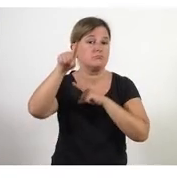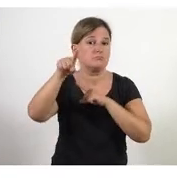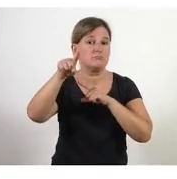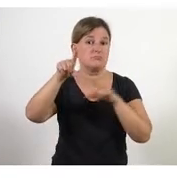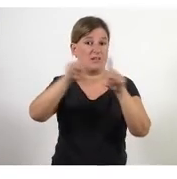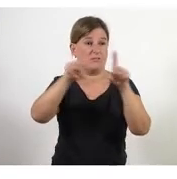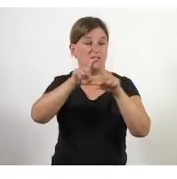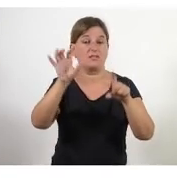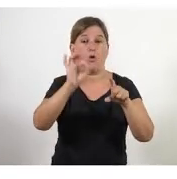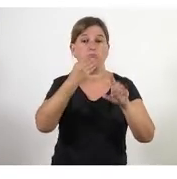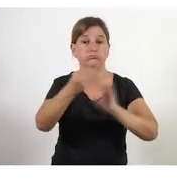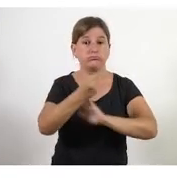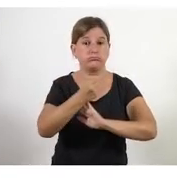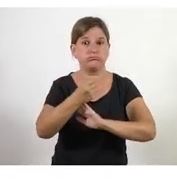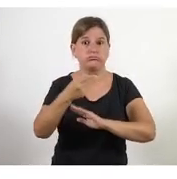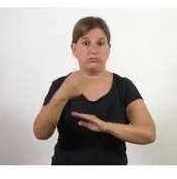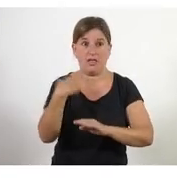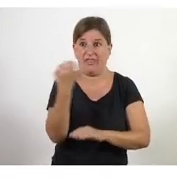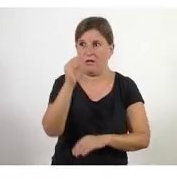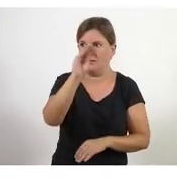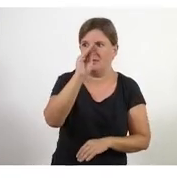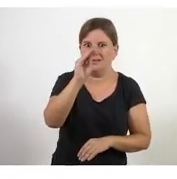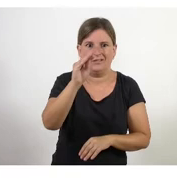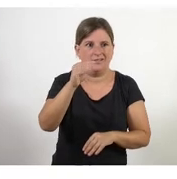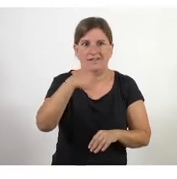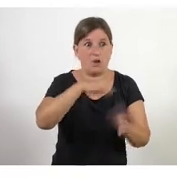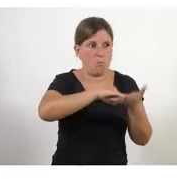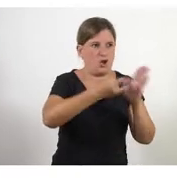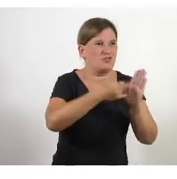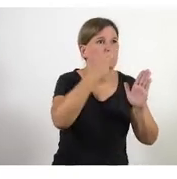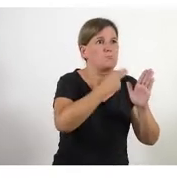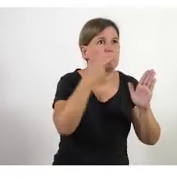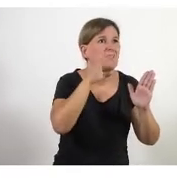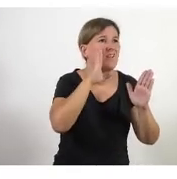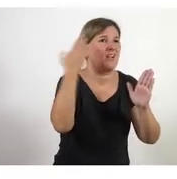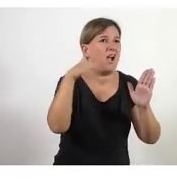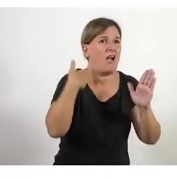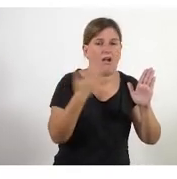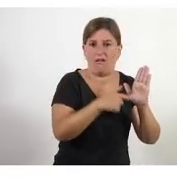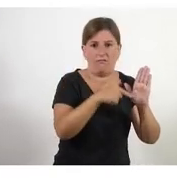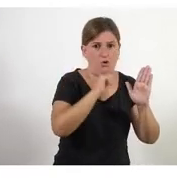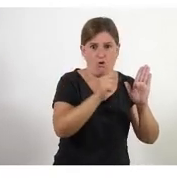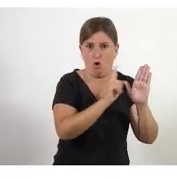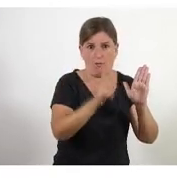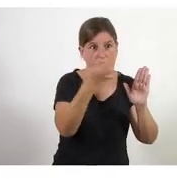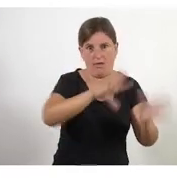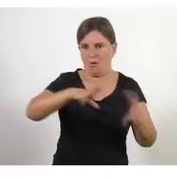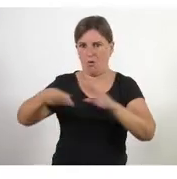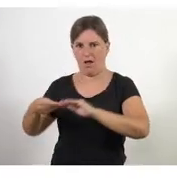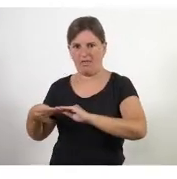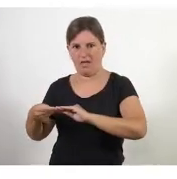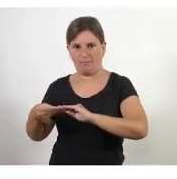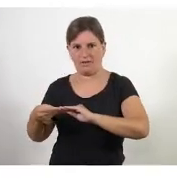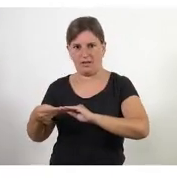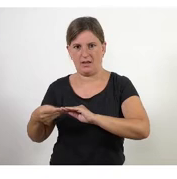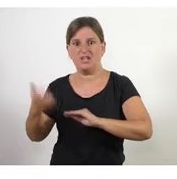i parlar amb ells i dir-los que has d'adaptar els projectes i que si tu segueixes les regles que et van